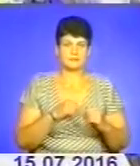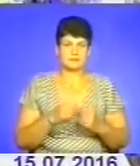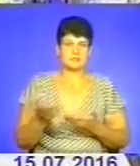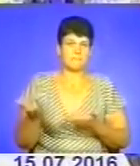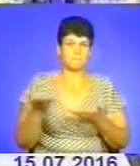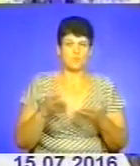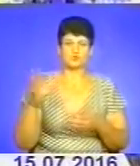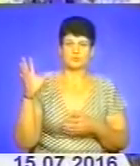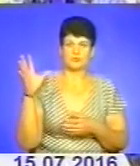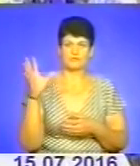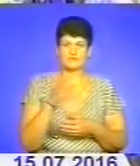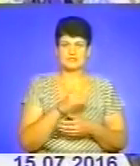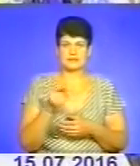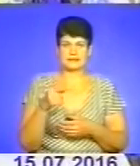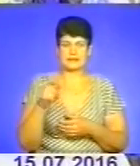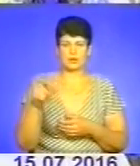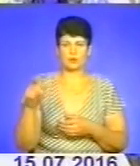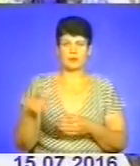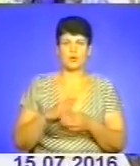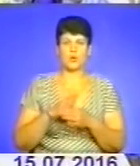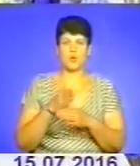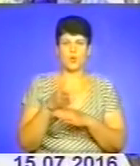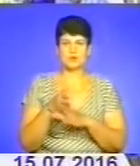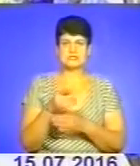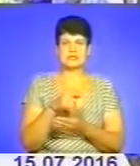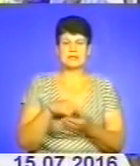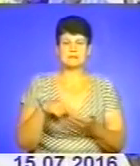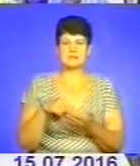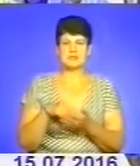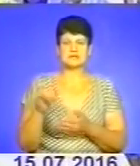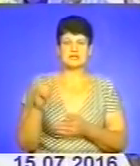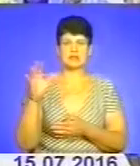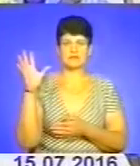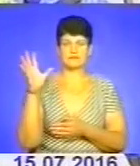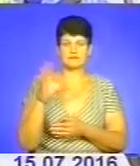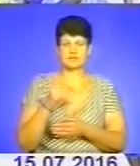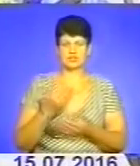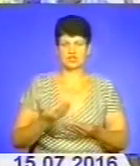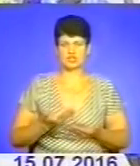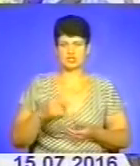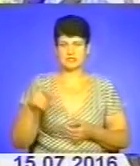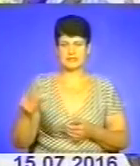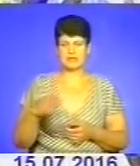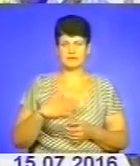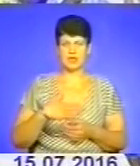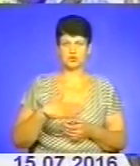всіх тернополян, гостей міста і всіх жителів нашої області, щоб